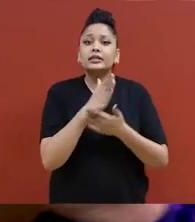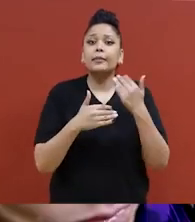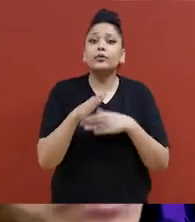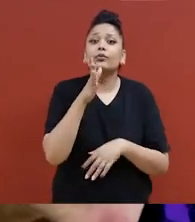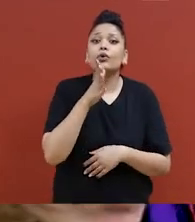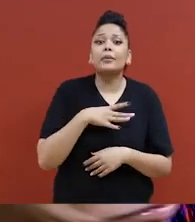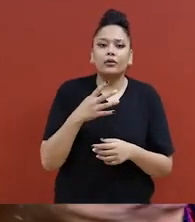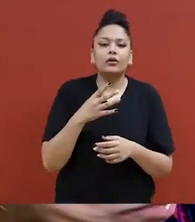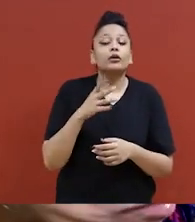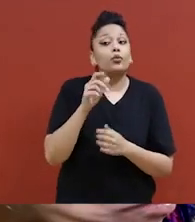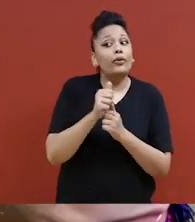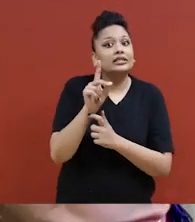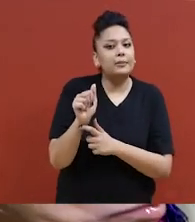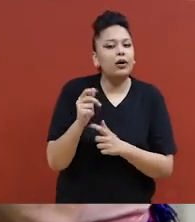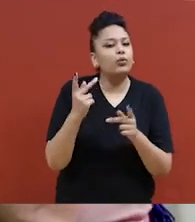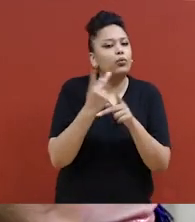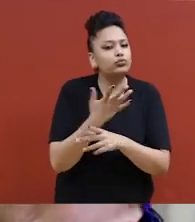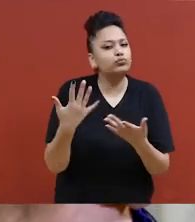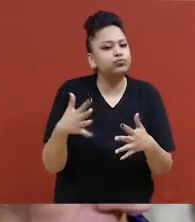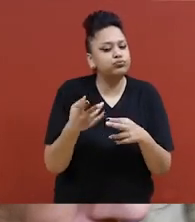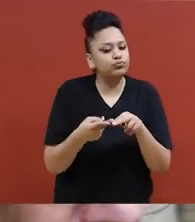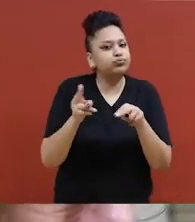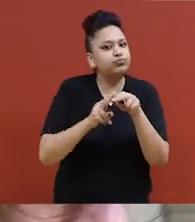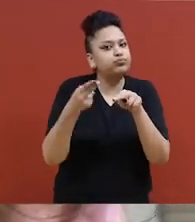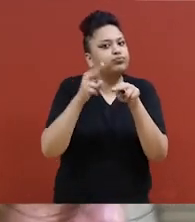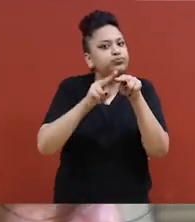handicapées parce qu croient en avoir le droit.